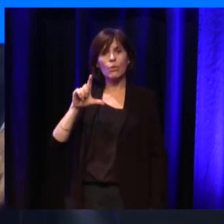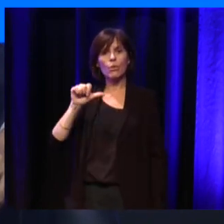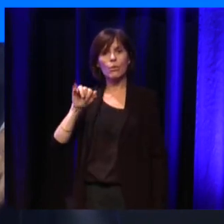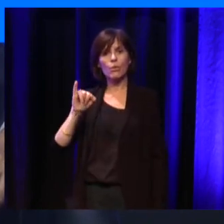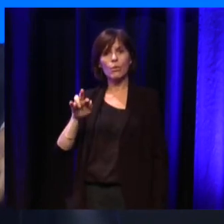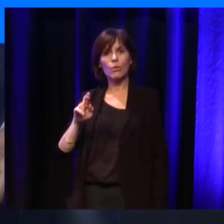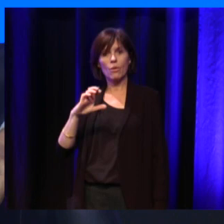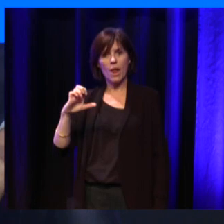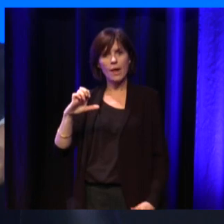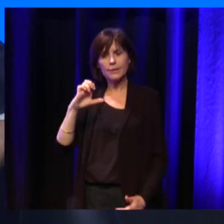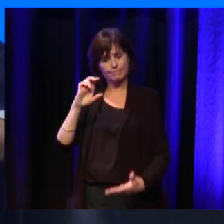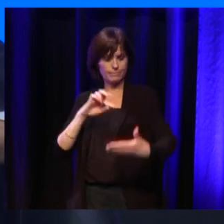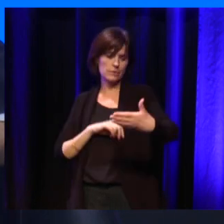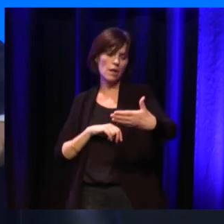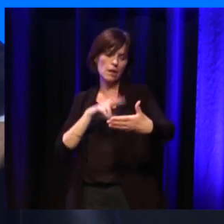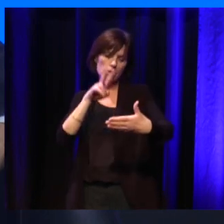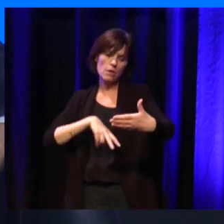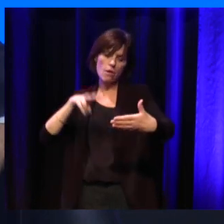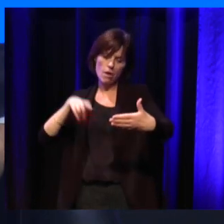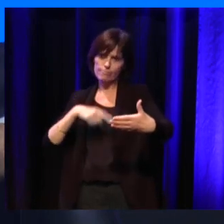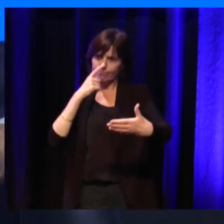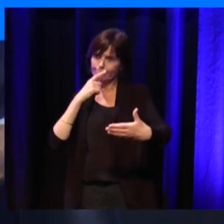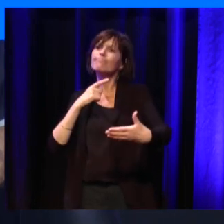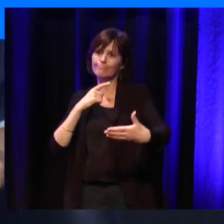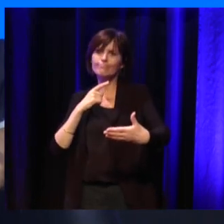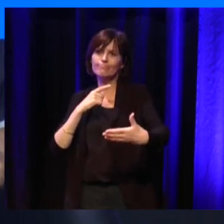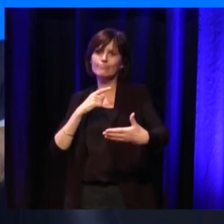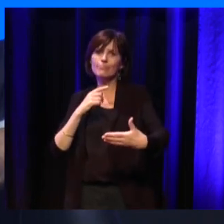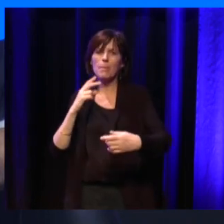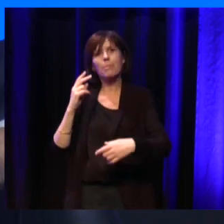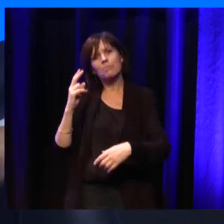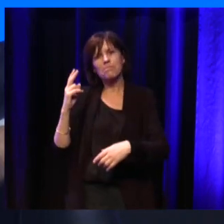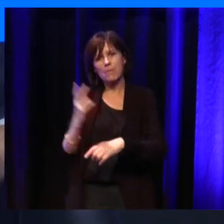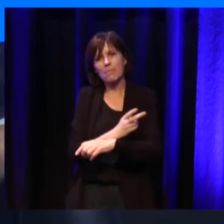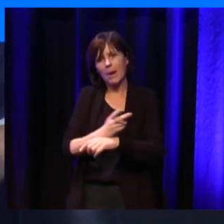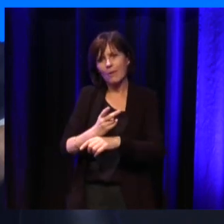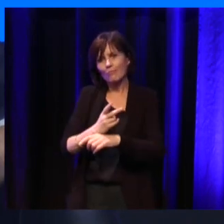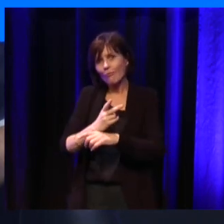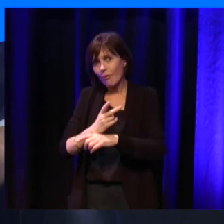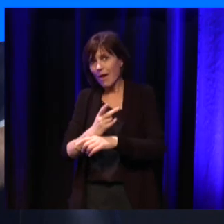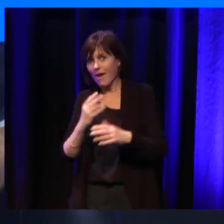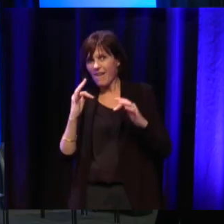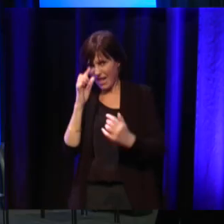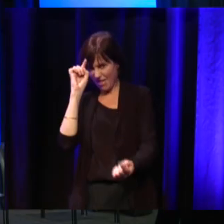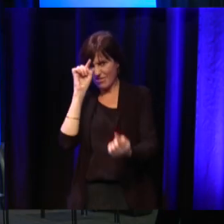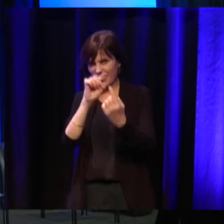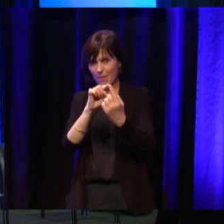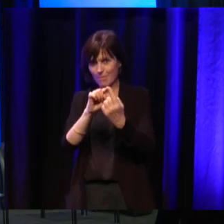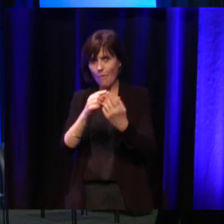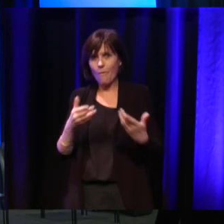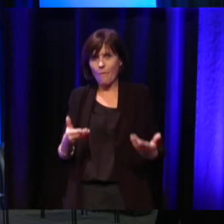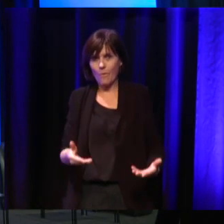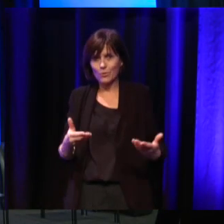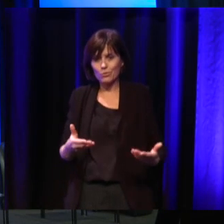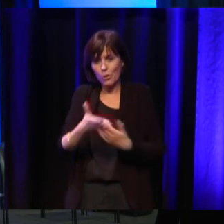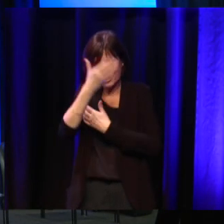intéresse, on est en plein dedans, c'est-à-dire le temps, l'émotion et le corps. Et donc, je sais pas,